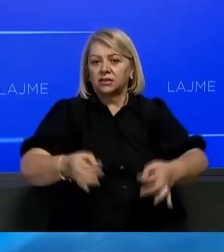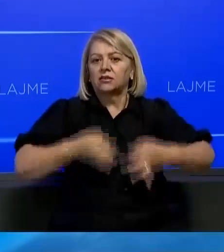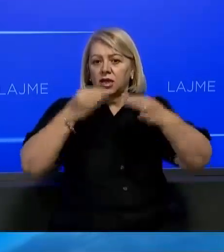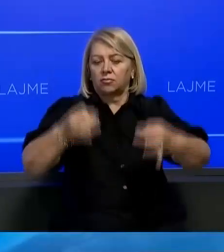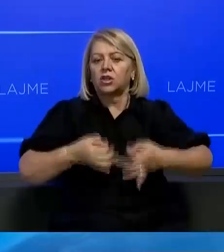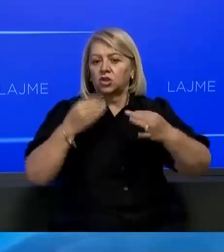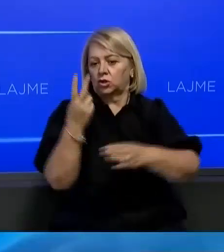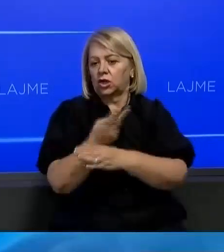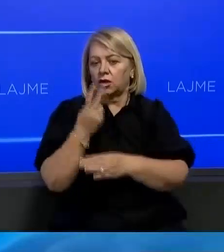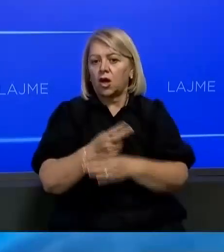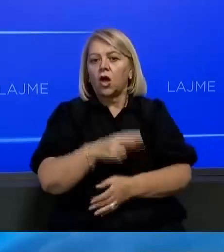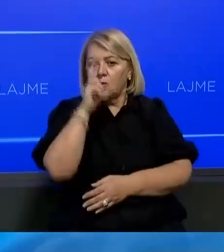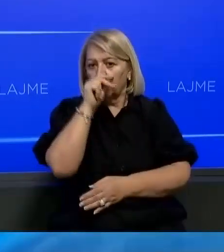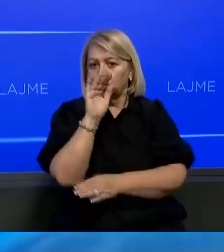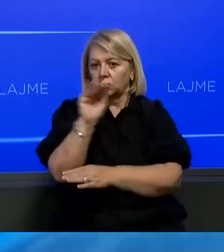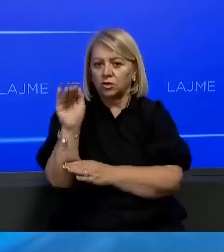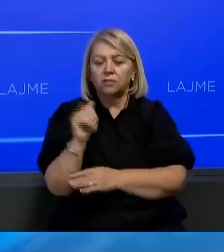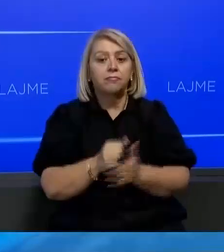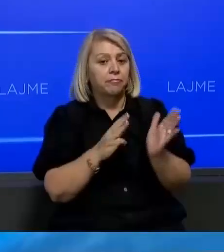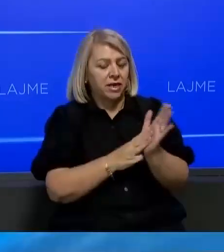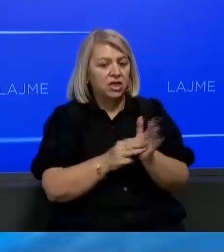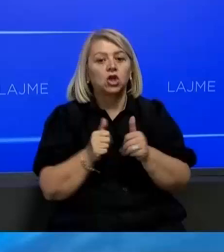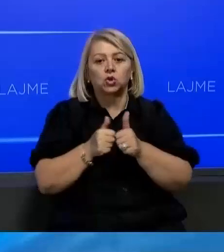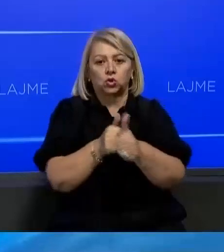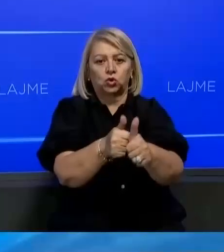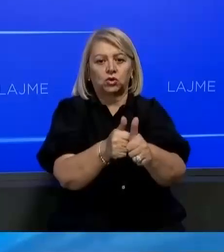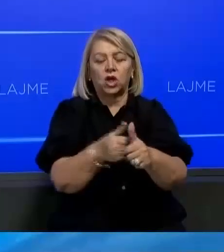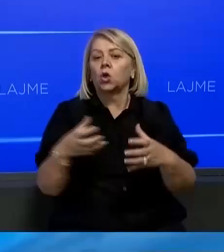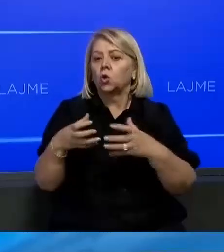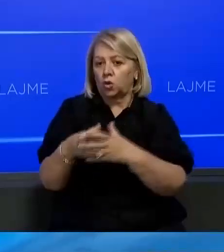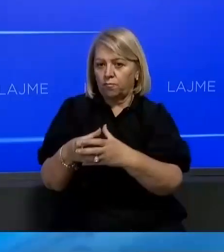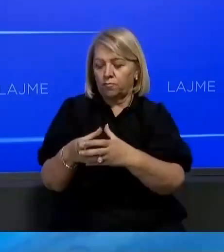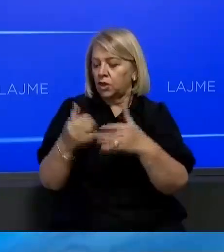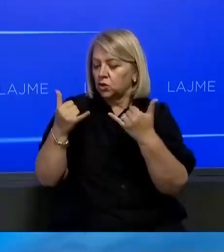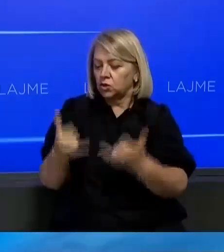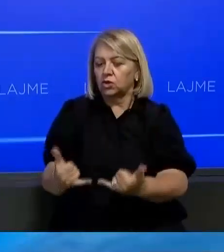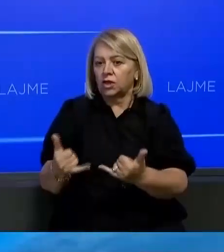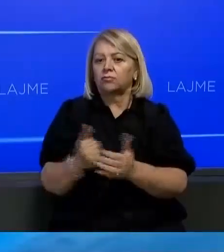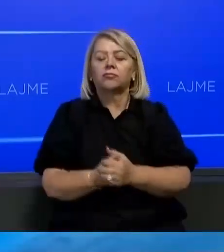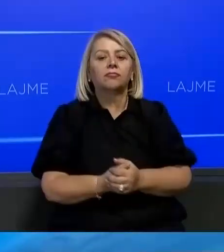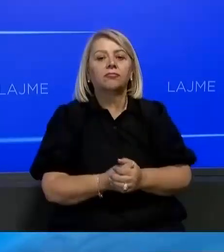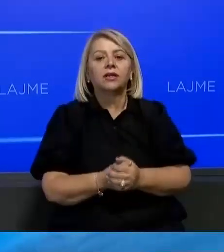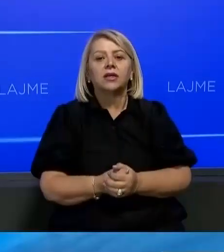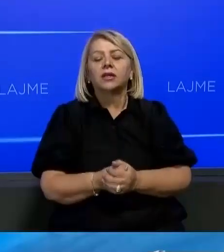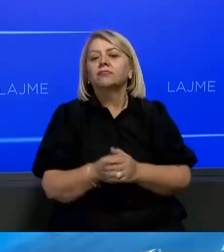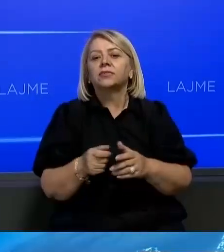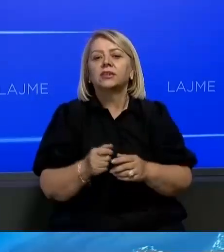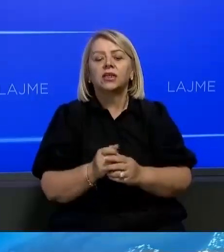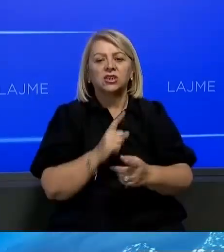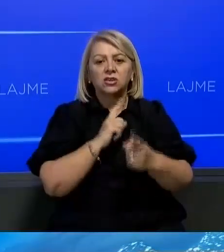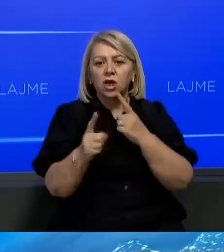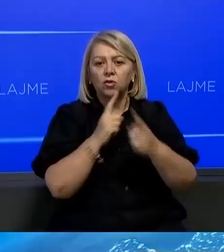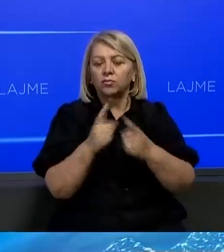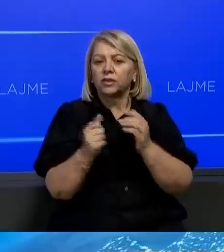shtetrore. Policia ka njëftuar se Meta do tjeti shuqruar nga një delegacion dhe sot do të bëjnë dërpredje të përkoshme të qarkullimit e